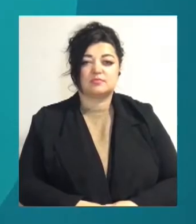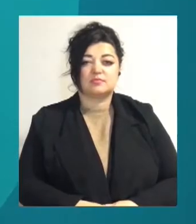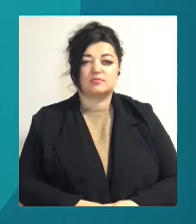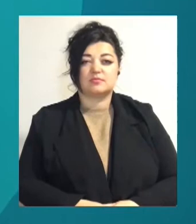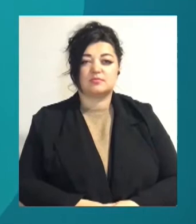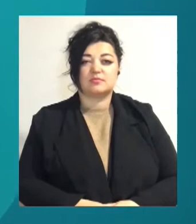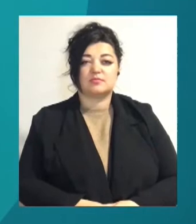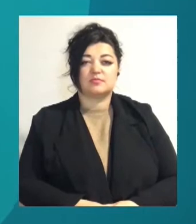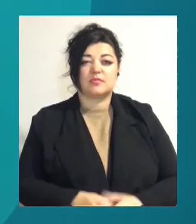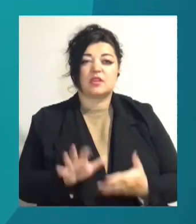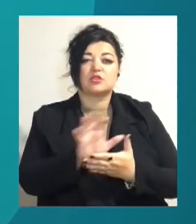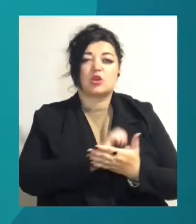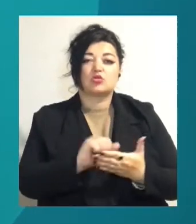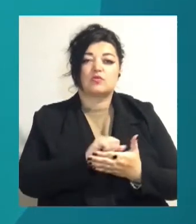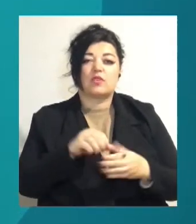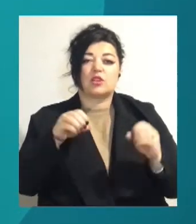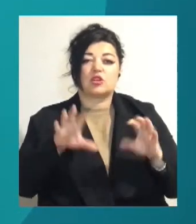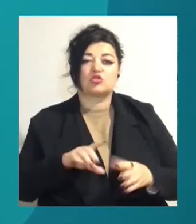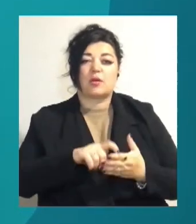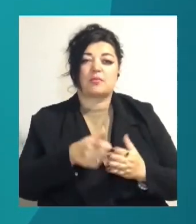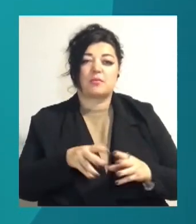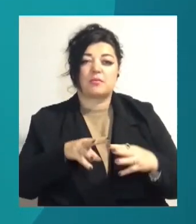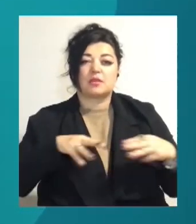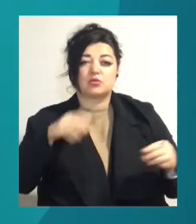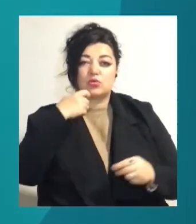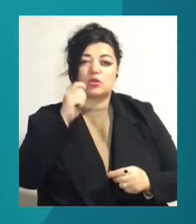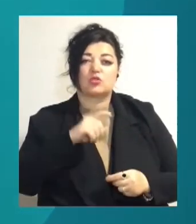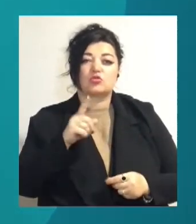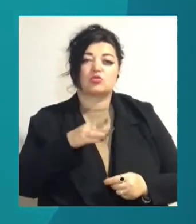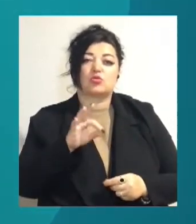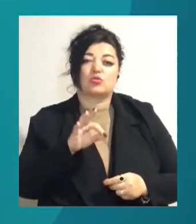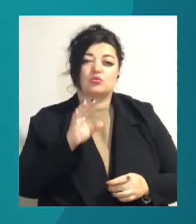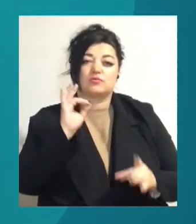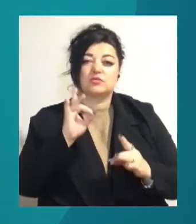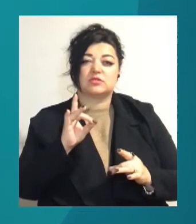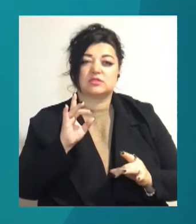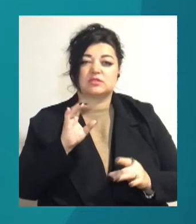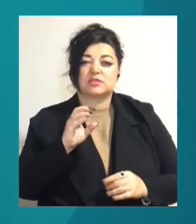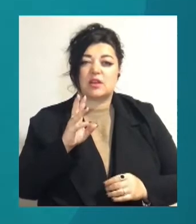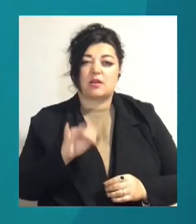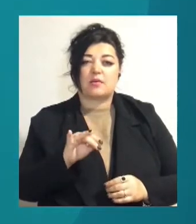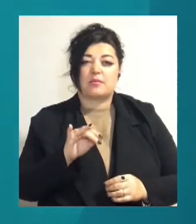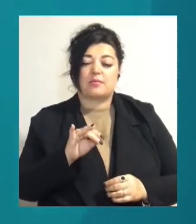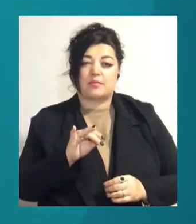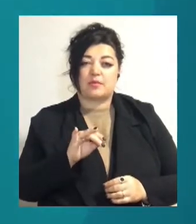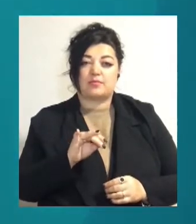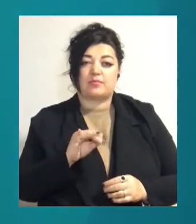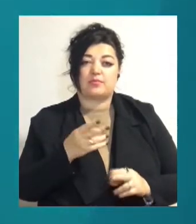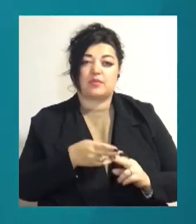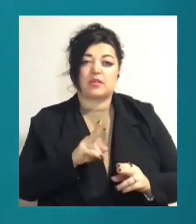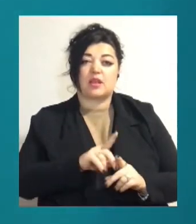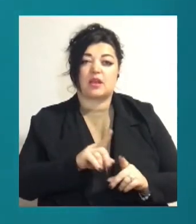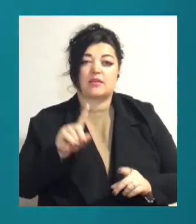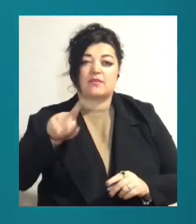Скасувати рішення Кабінету міністрів України щодо супутникової системи на кожному роболовному судні. Такі вимоги були у